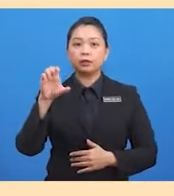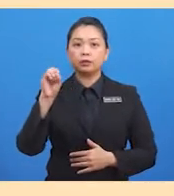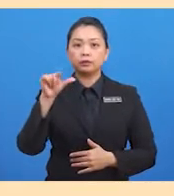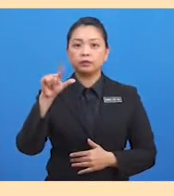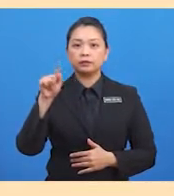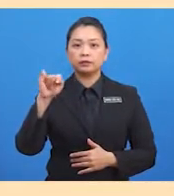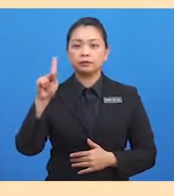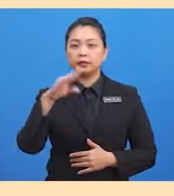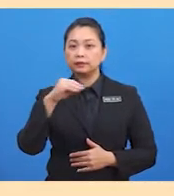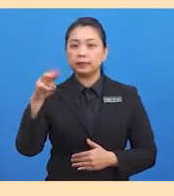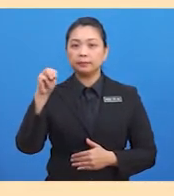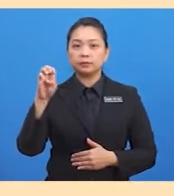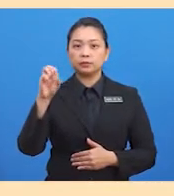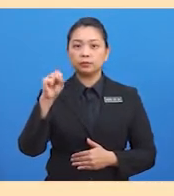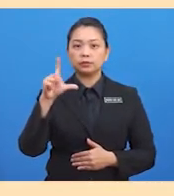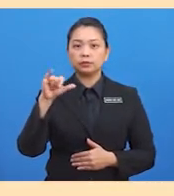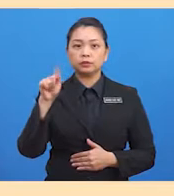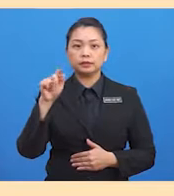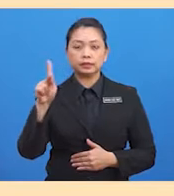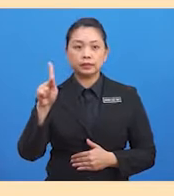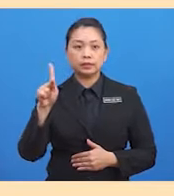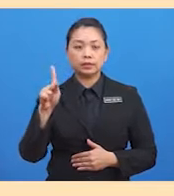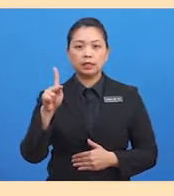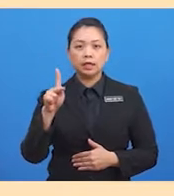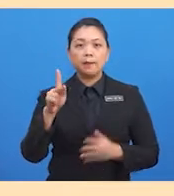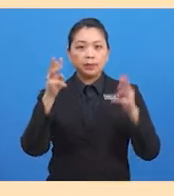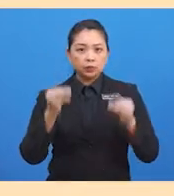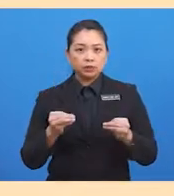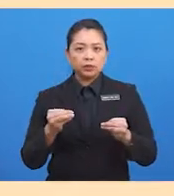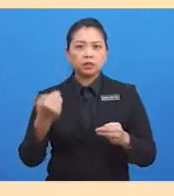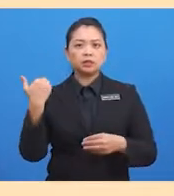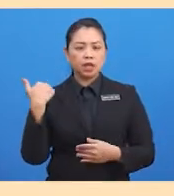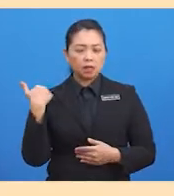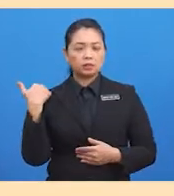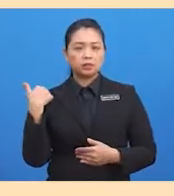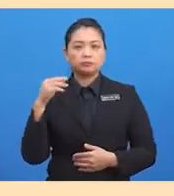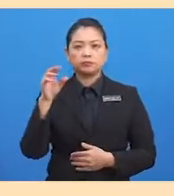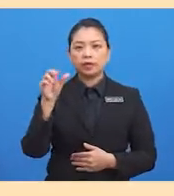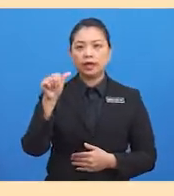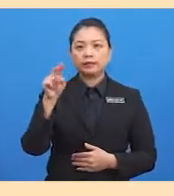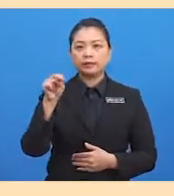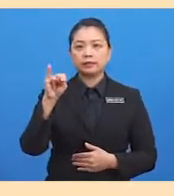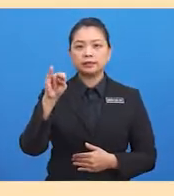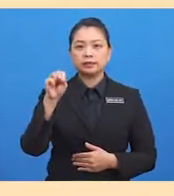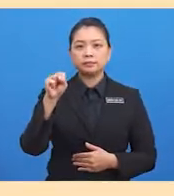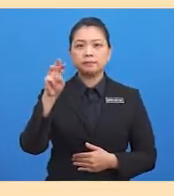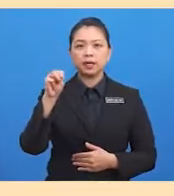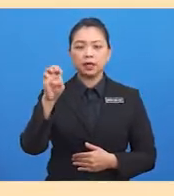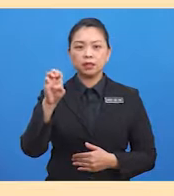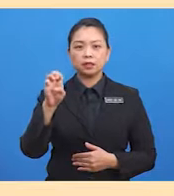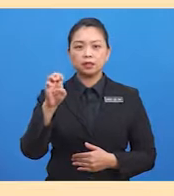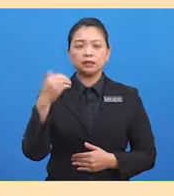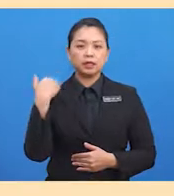manusia mengamalkan animisme dan percaya bahawa alam semula jadi yang